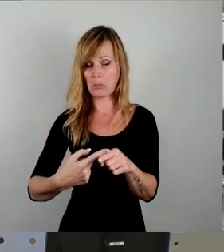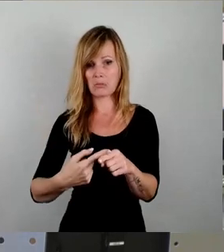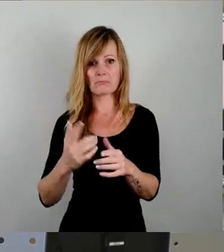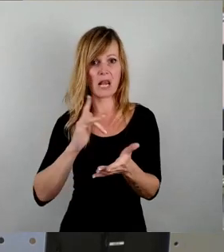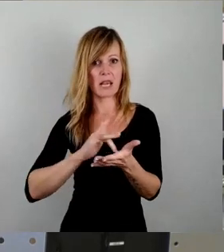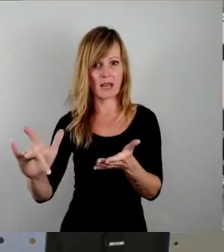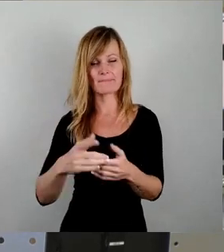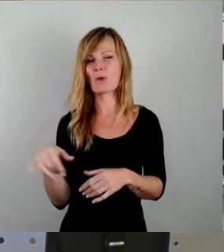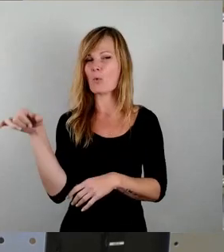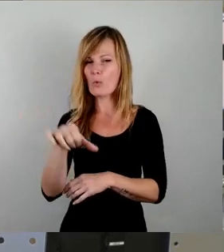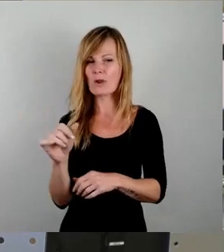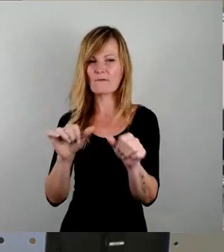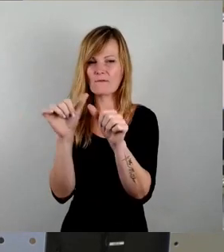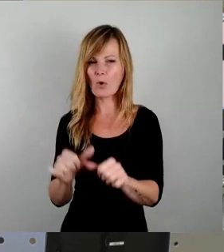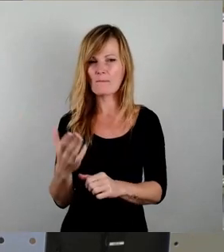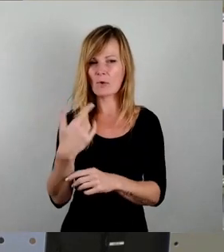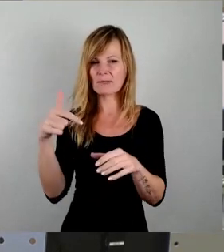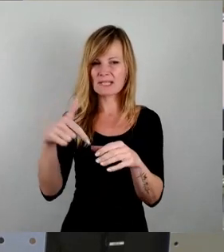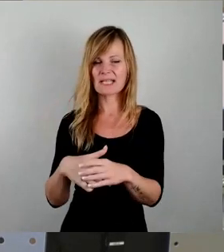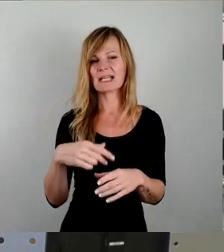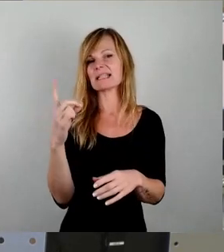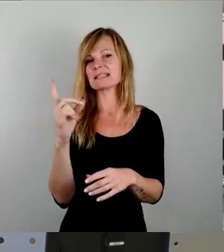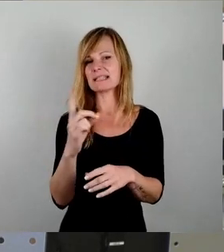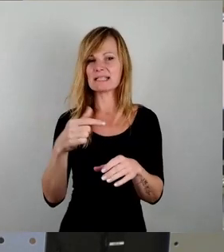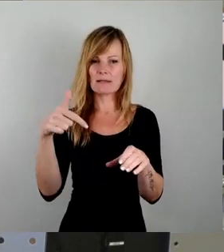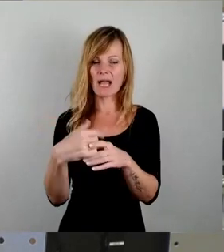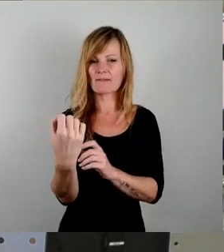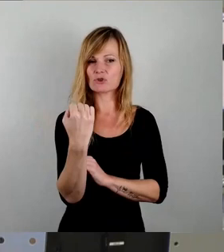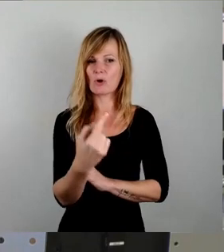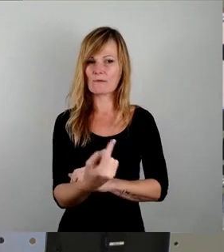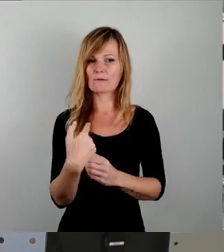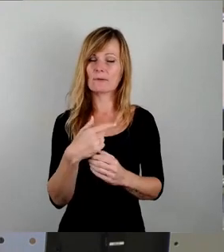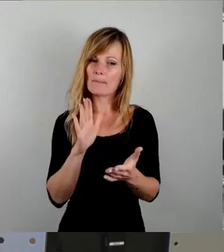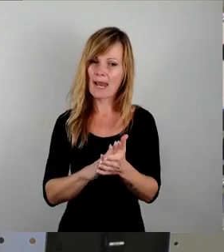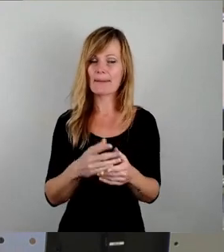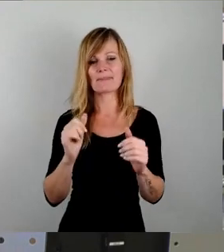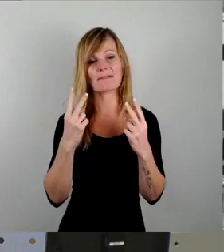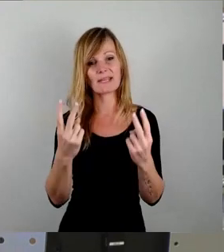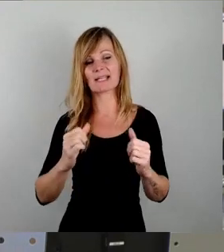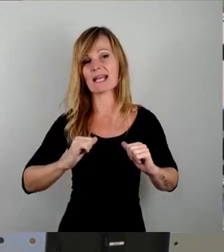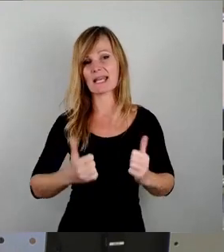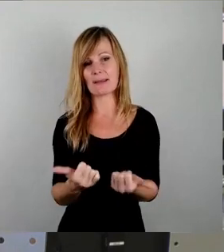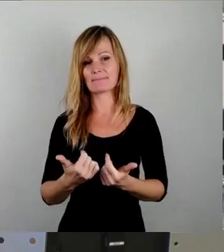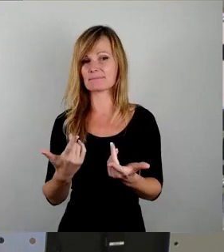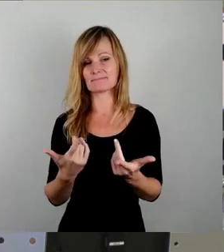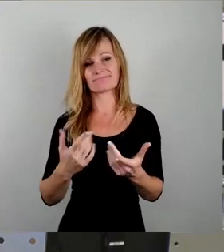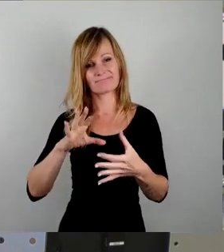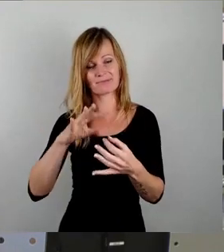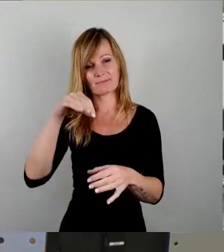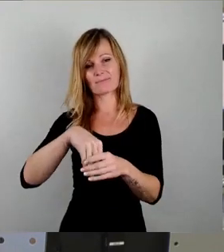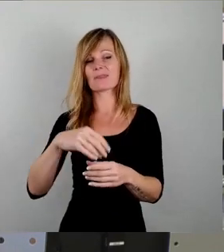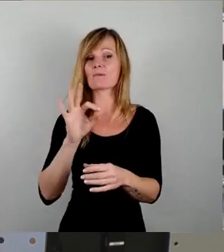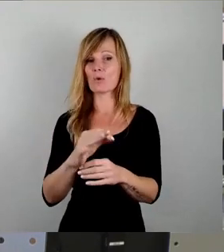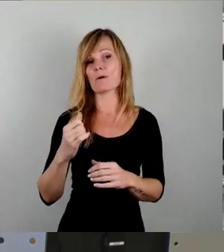in Form von Benzin und Dieselkraftstoff ist und bleibt das Lebenselixier der modernen Gesellschaft und die Grundlage